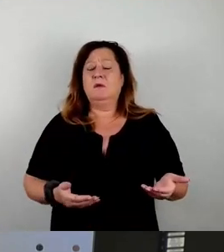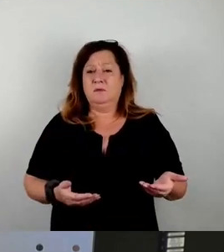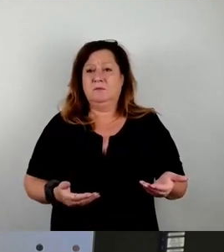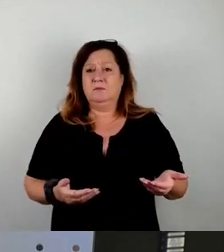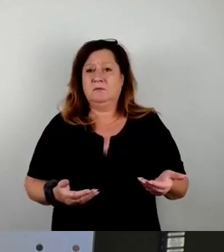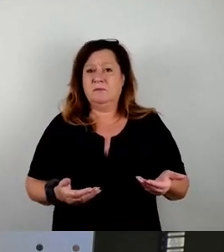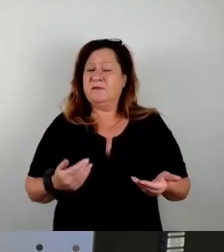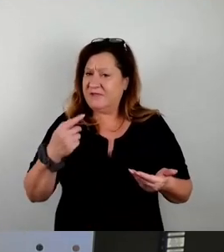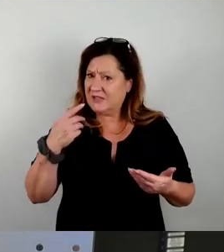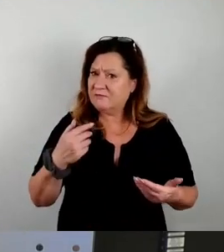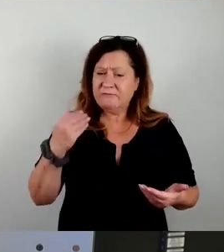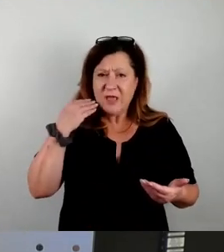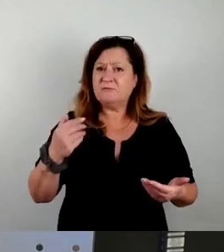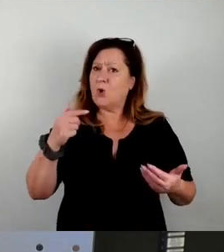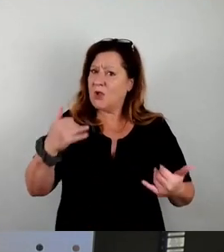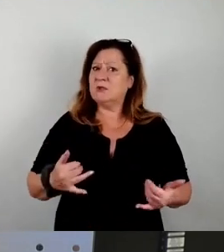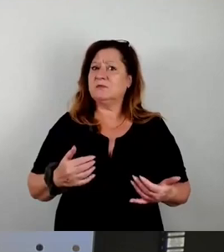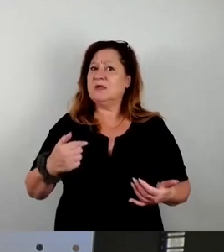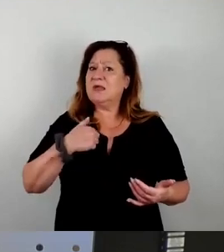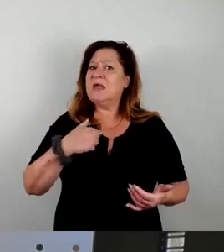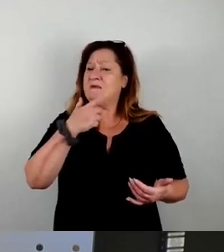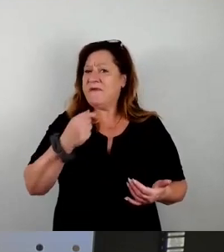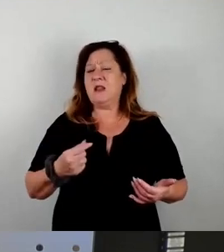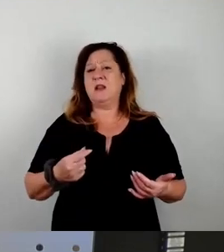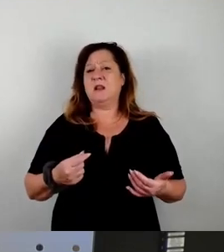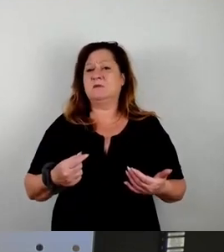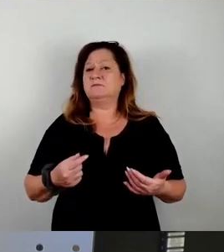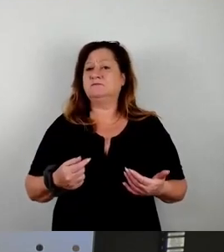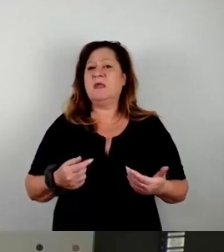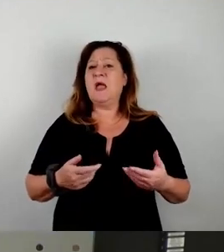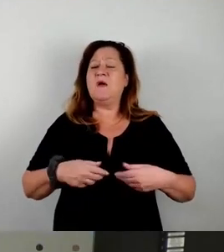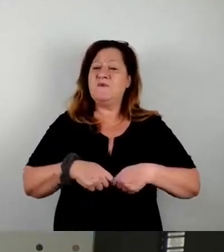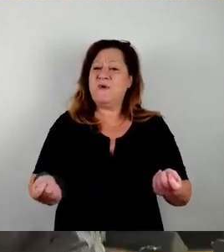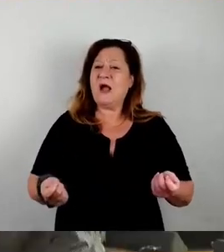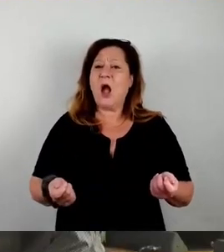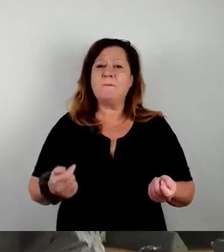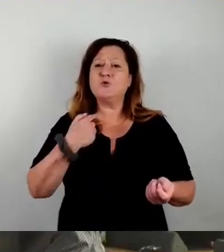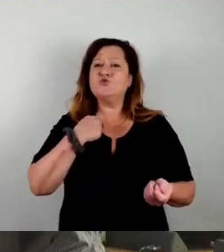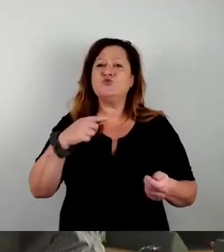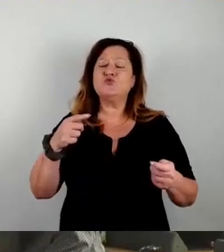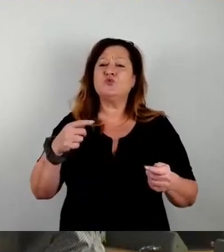Zeichen setzen wollen, ich ein Zeichen setzen will, werden wir jetzt der Vergabe hier im Ausschuss nicht zustimmen. Dankeschön. Dankeschön. Dankeschön. Dankeschön. Dankeschön.